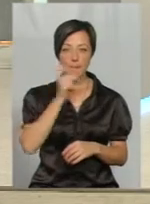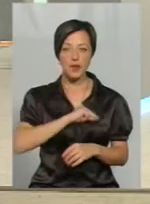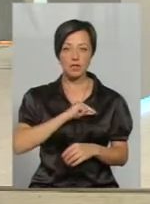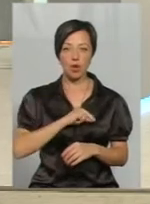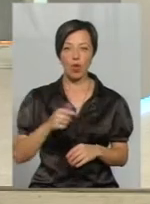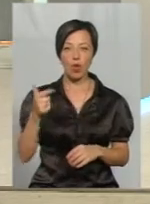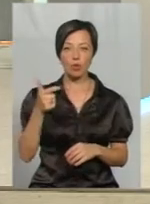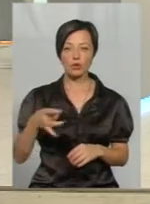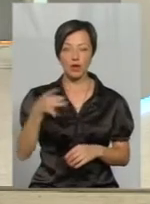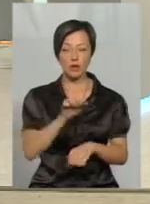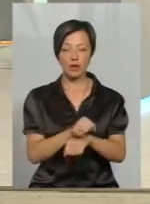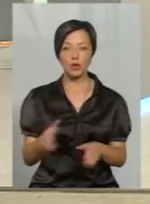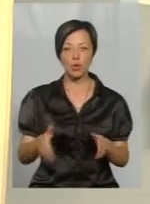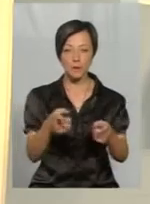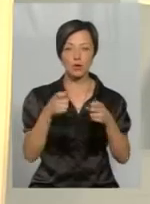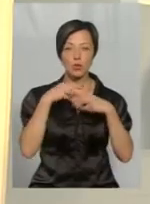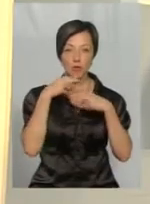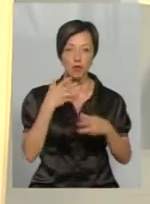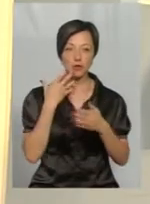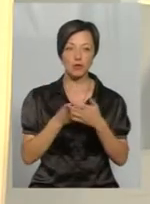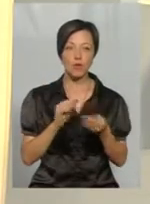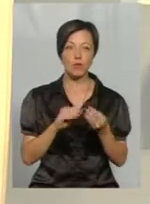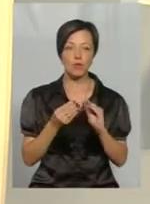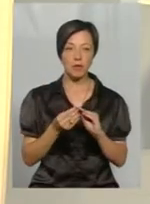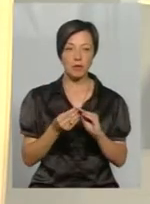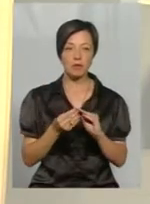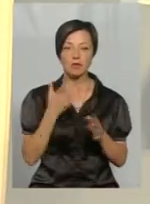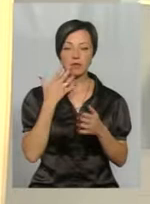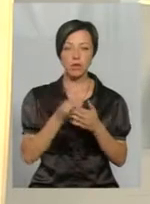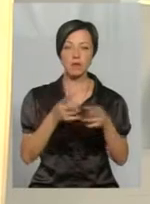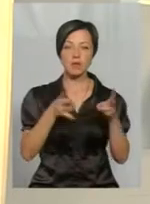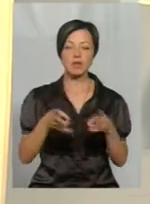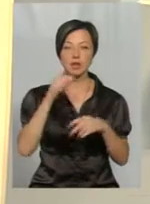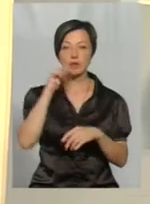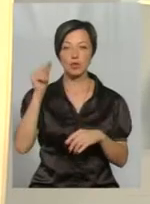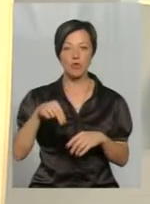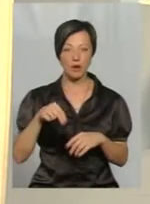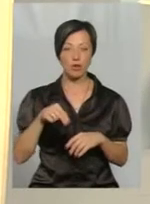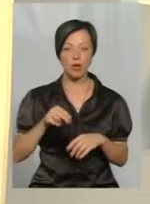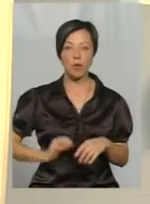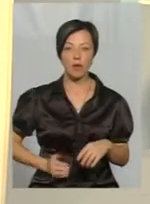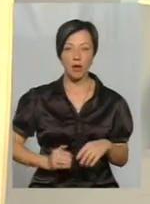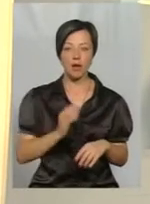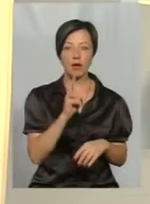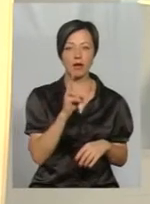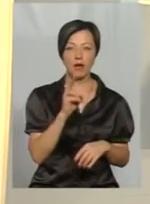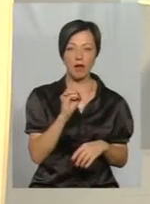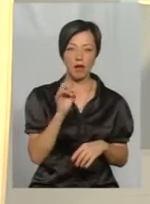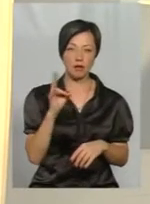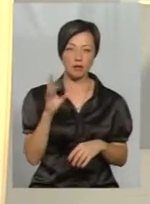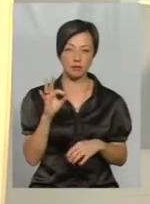перекривали дорогу, аби привернути увагу до своїх проблем, у своїх бідах тоді звинувачували компанію Кернел, так? Так.